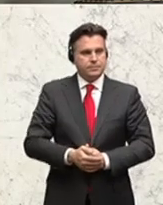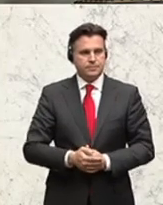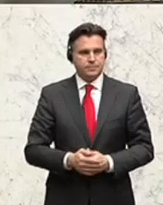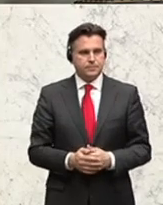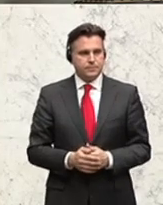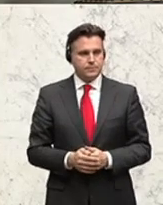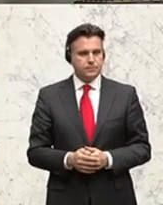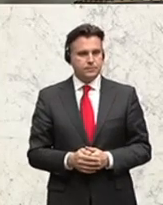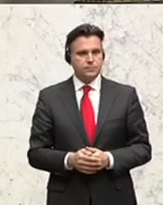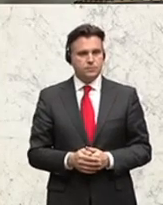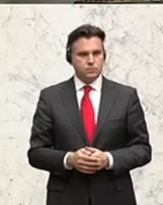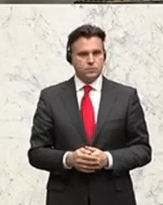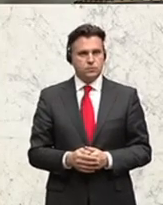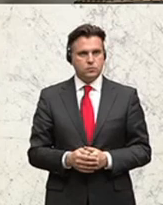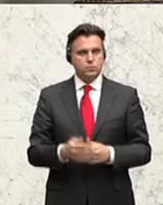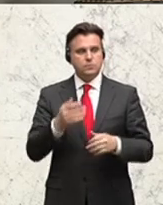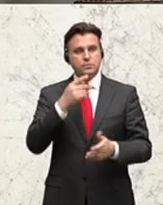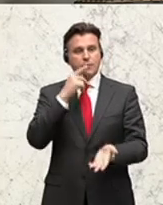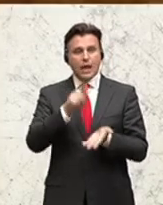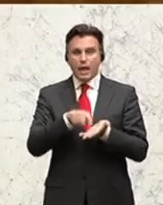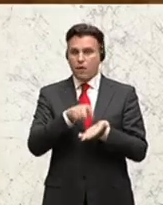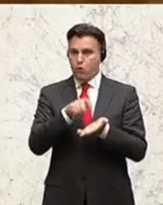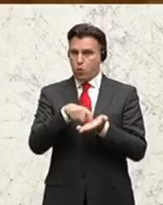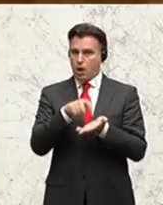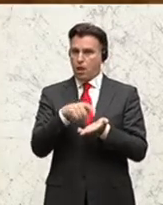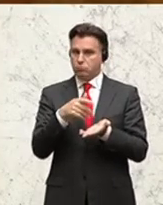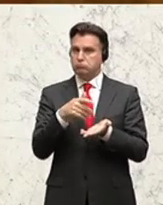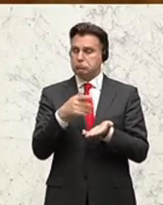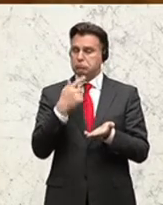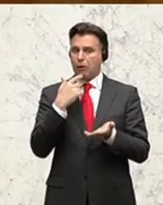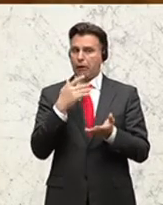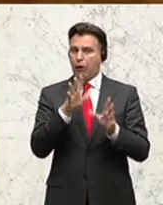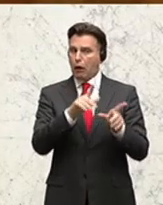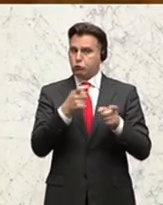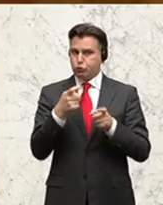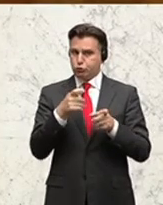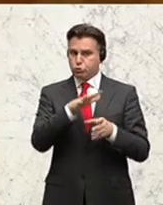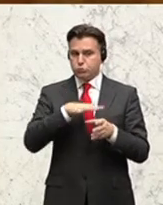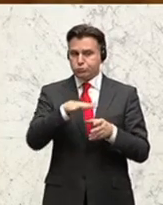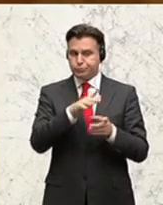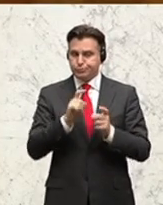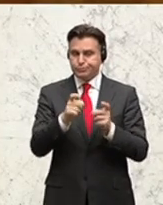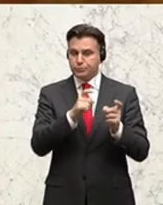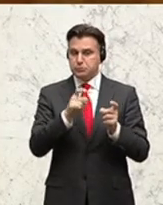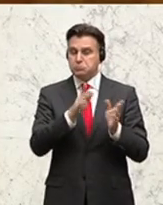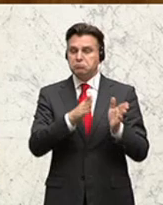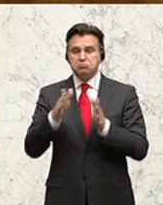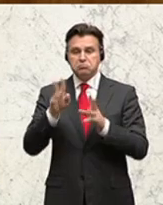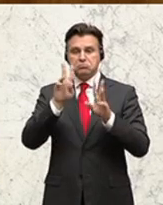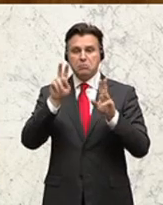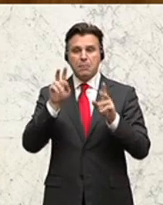Das betrifft jetzt die Situation für Geflügel. Wir haben im Ausschuss auch diskutiert die Situation von Katzen.